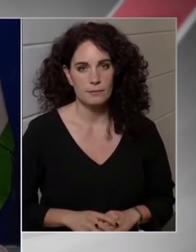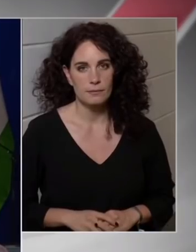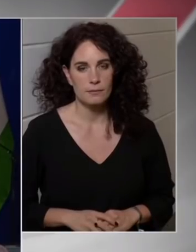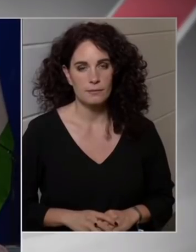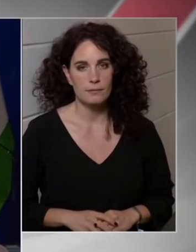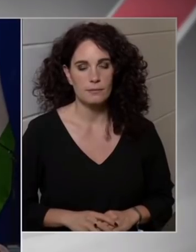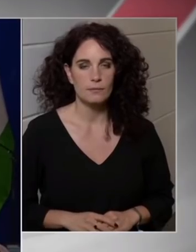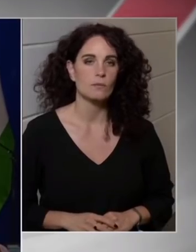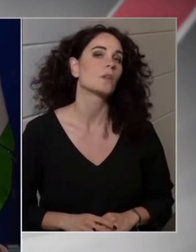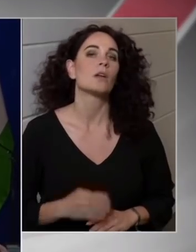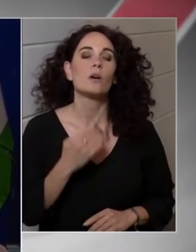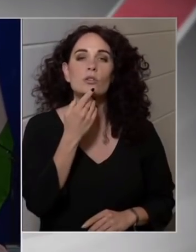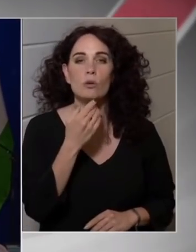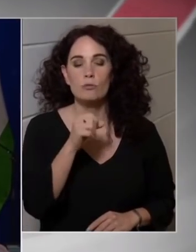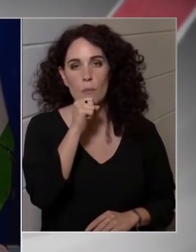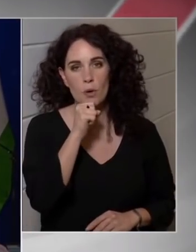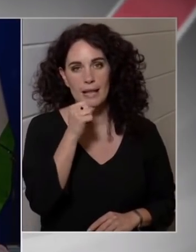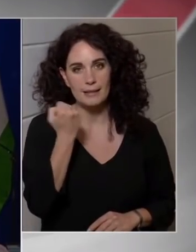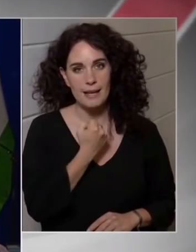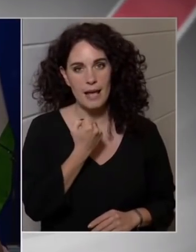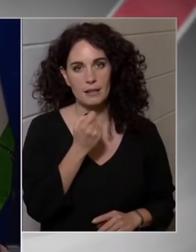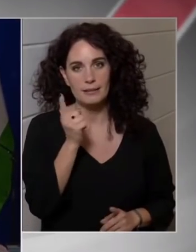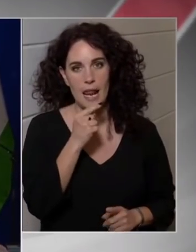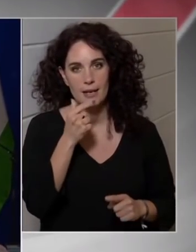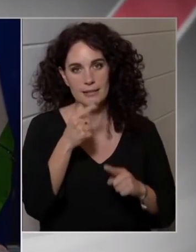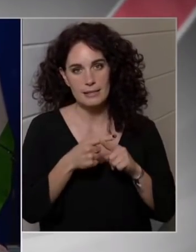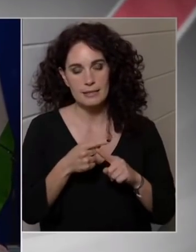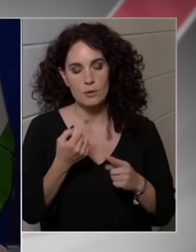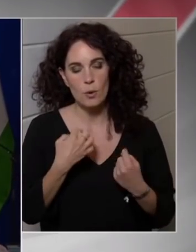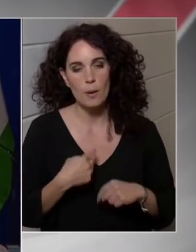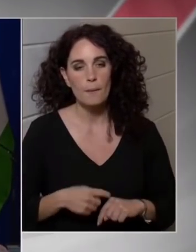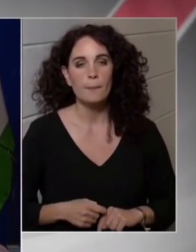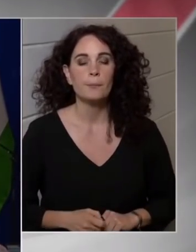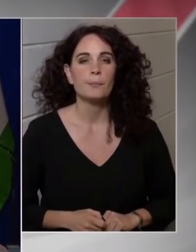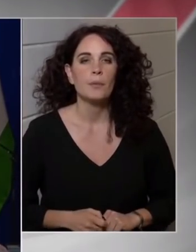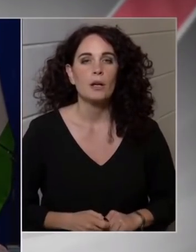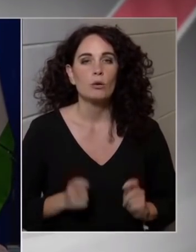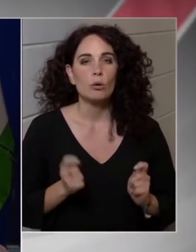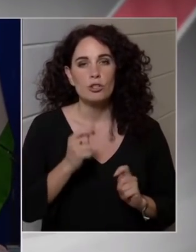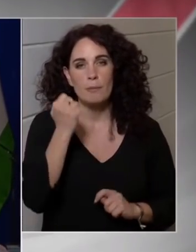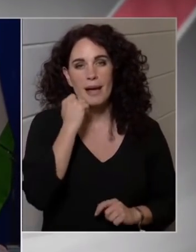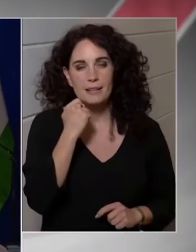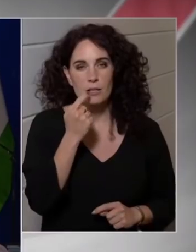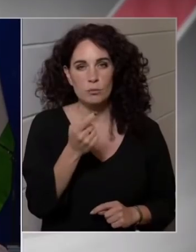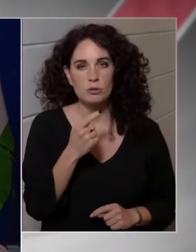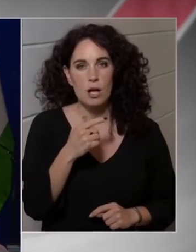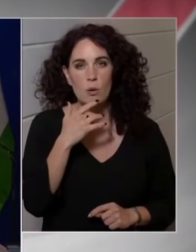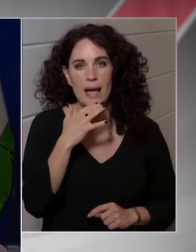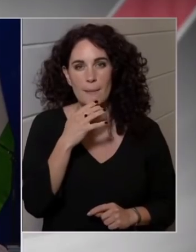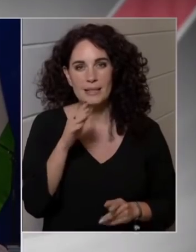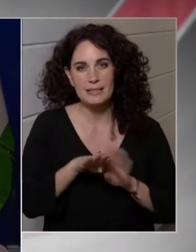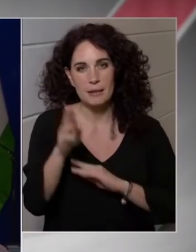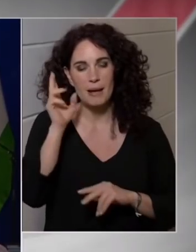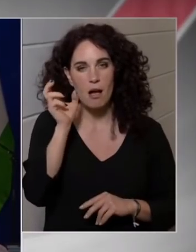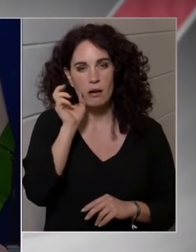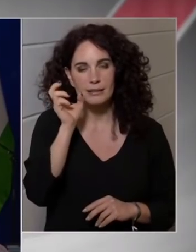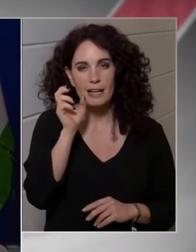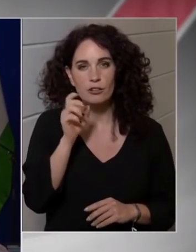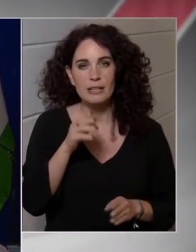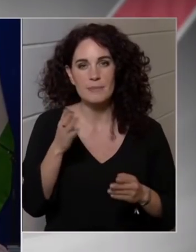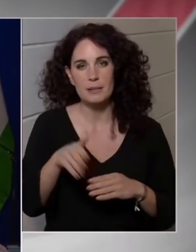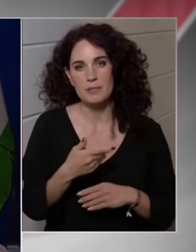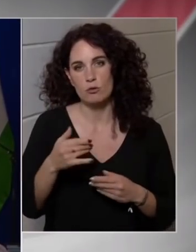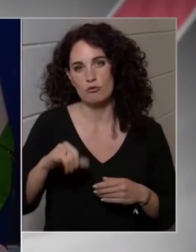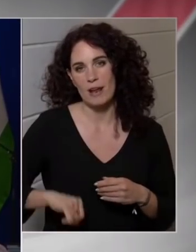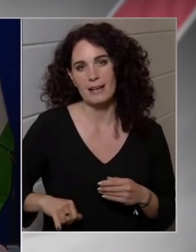Köszönöm, Simor Dánia vagyok a Telex-től. Kocsis Máté azt mondta Rogán Antal miniszteri meghallgatására a Nemzetbiztonsági